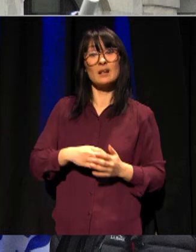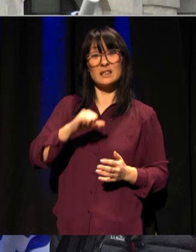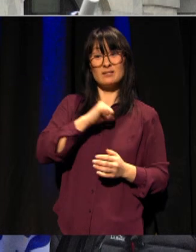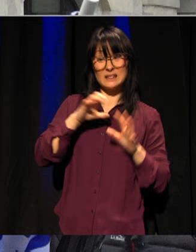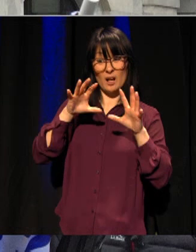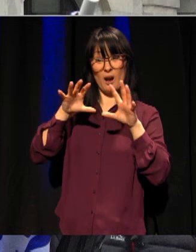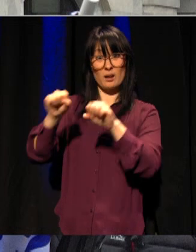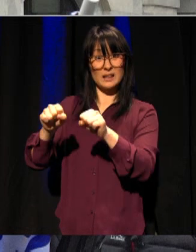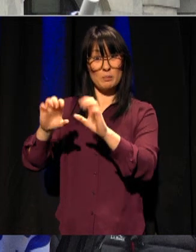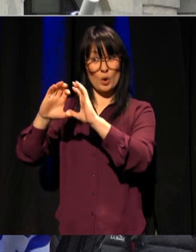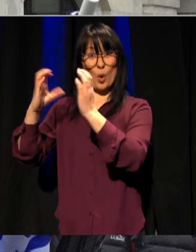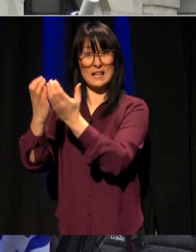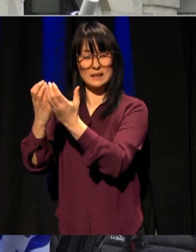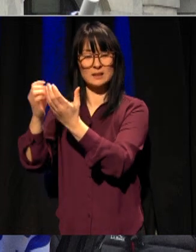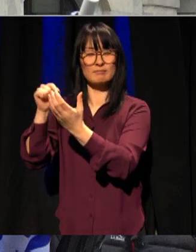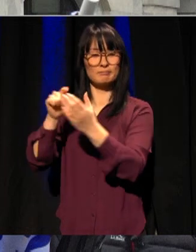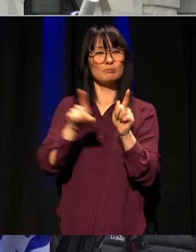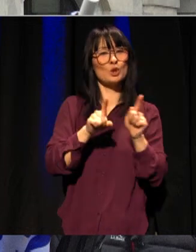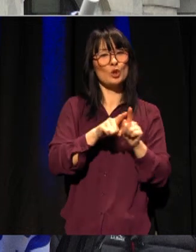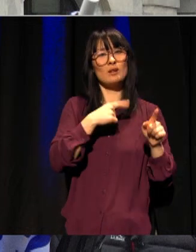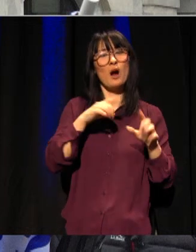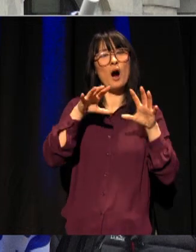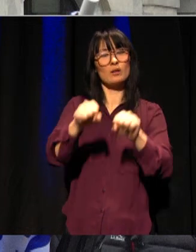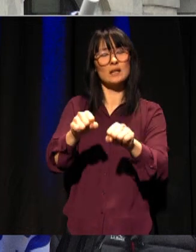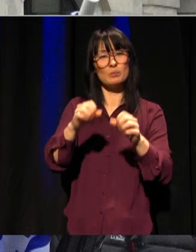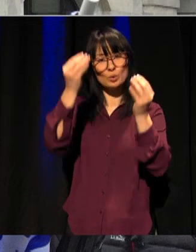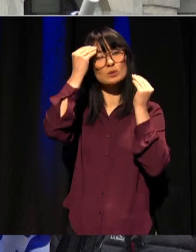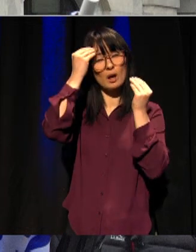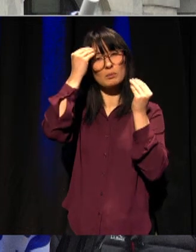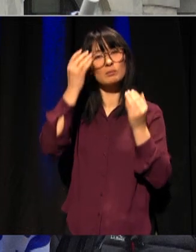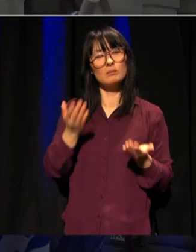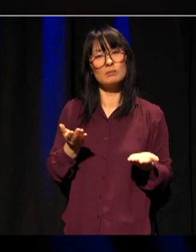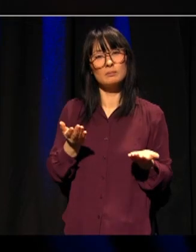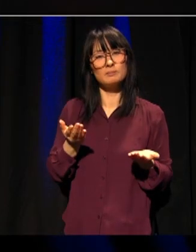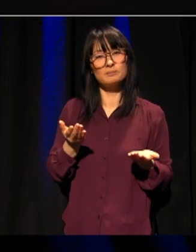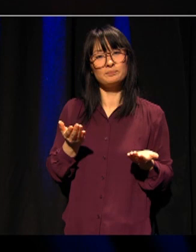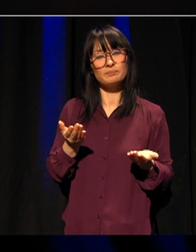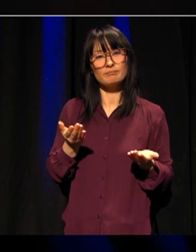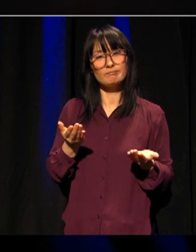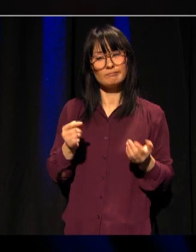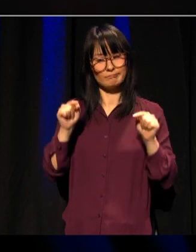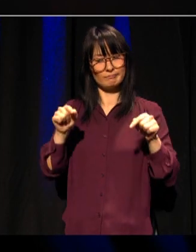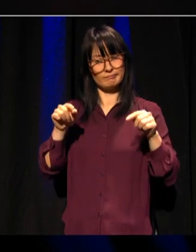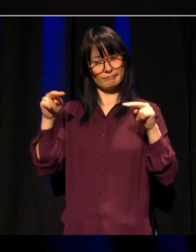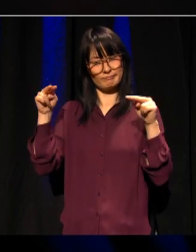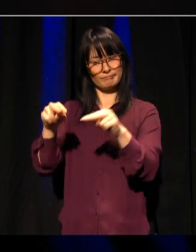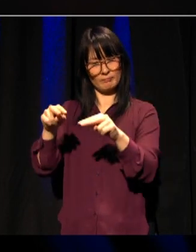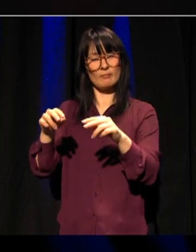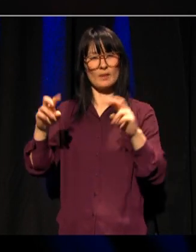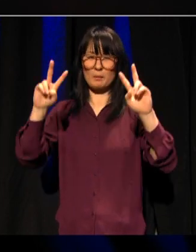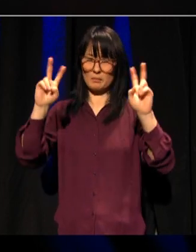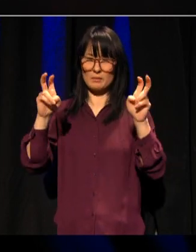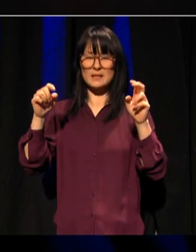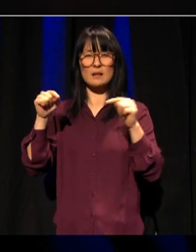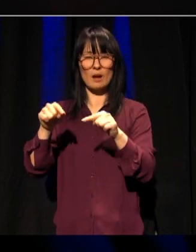kongressen er et angrep på kunnskapen». Dette perspektivet må vi holde fast